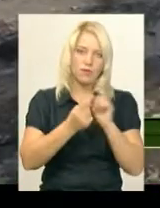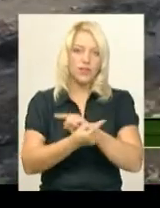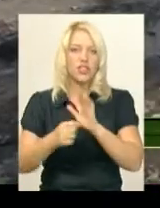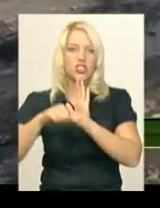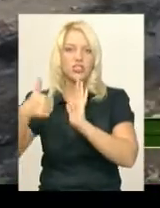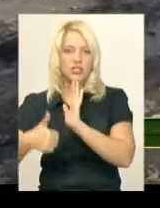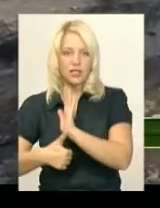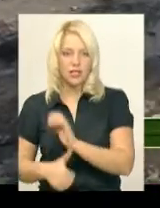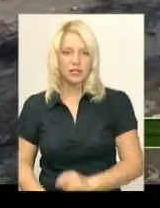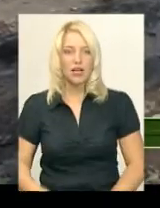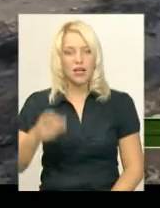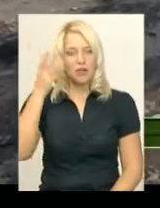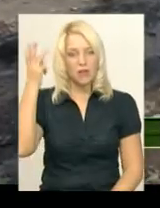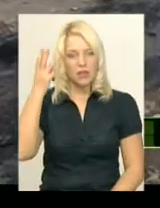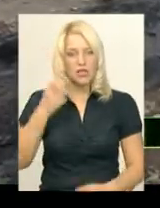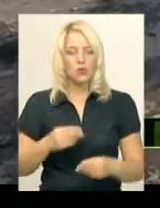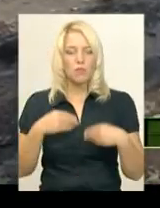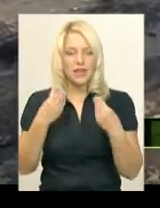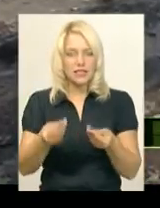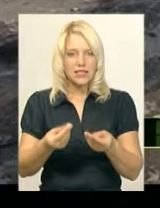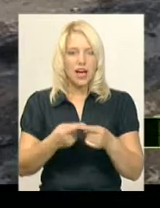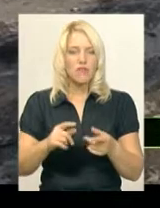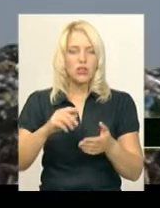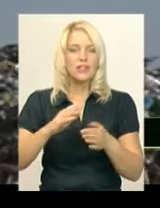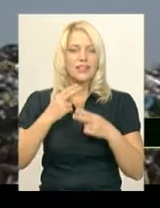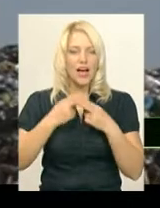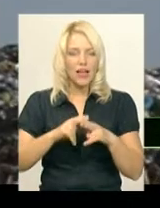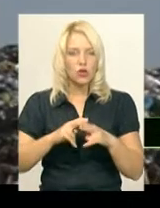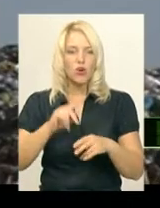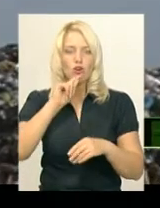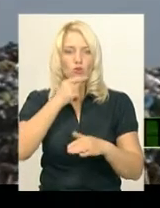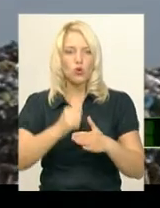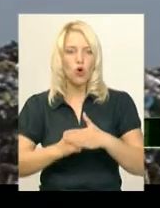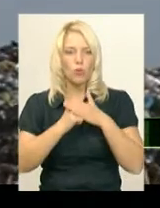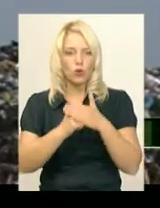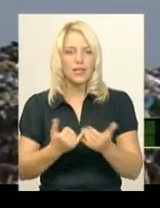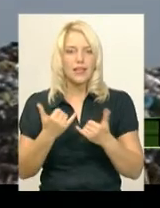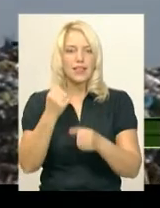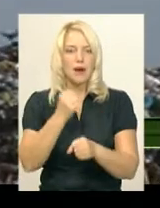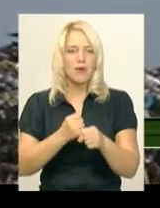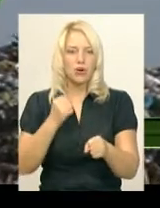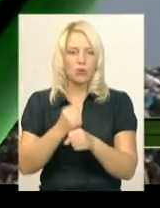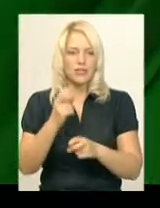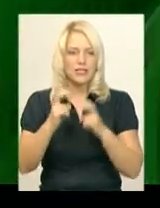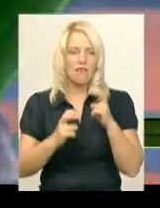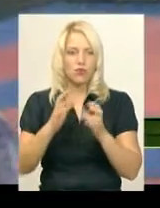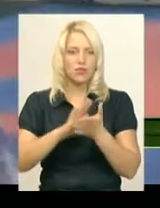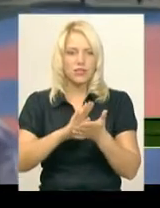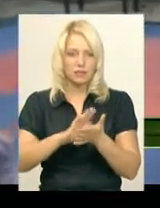Хмельницькому представили техніко-економічне обґрунтування будівництва сміттєпереробного заводу. Він коштуватиме півмільярда гривень.